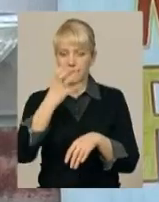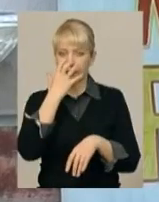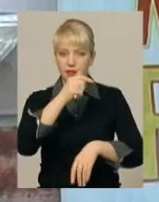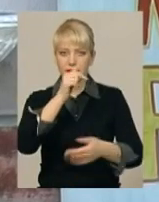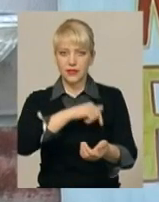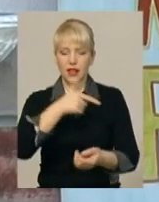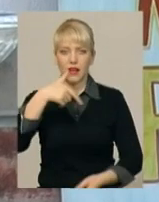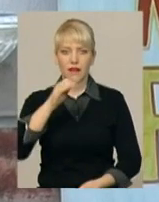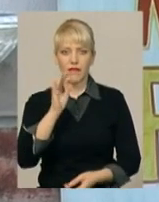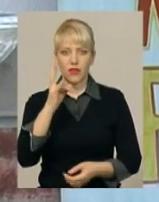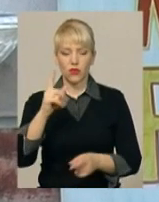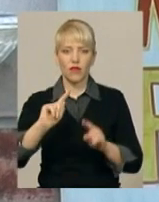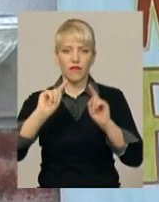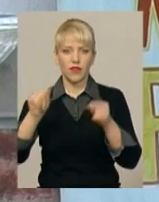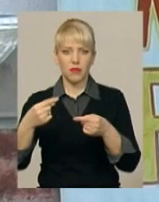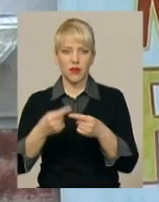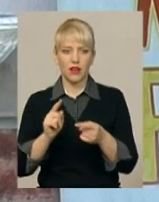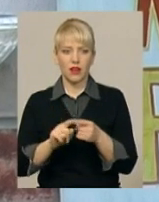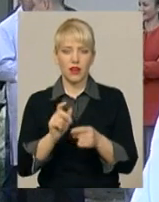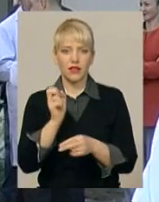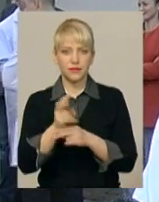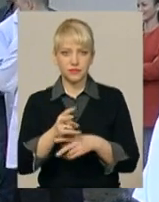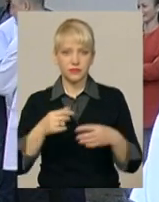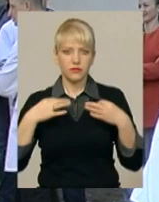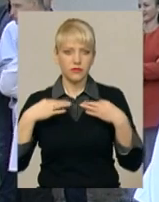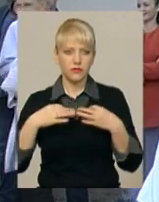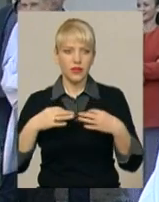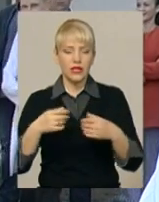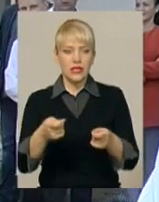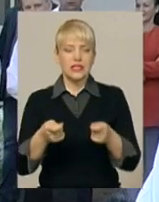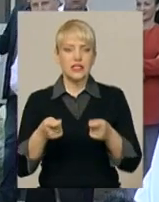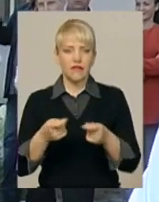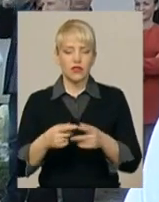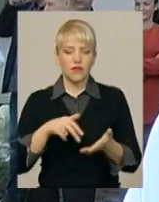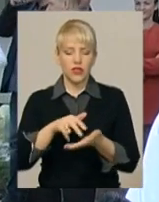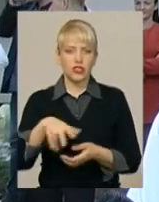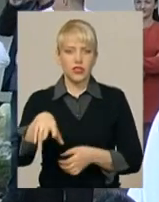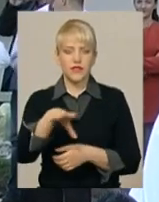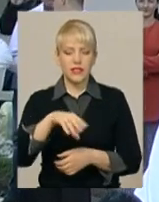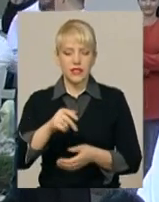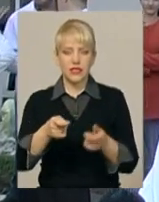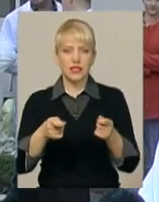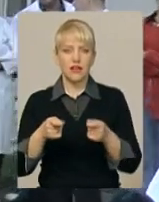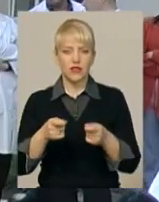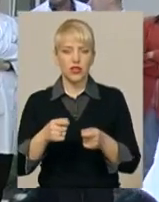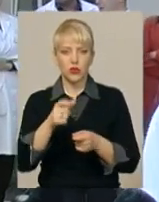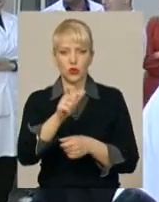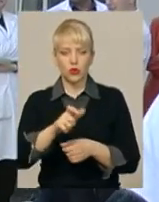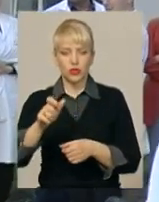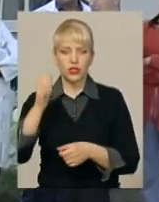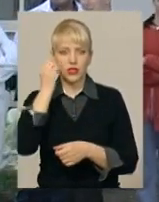звільнення за відділенням анестезіології та інтенсивної терапії. Вийшли всі завідуючі Старокостянтинівської центральної